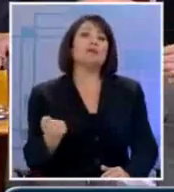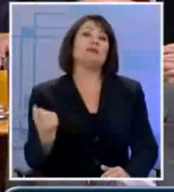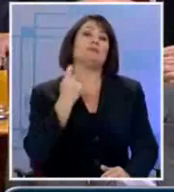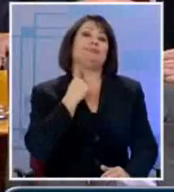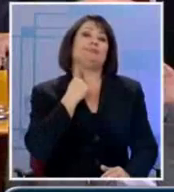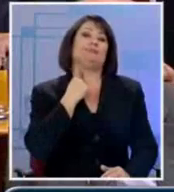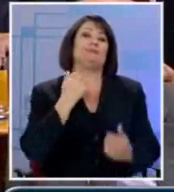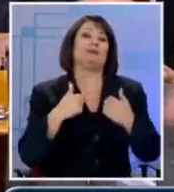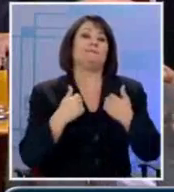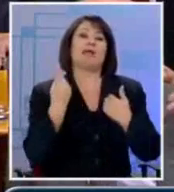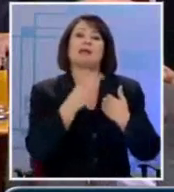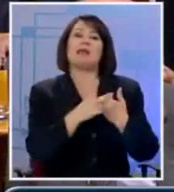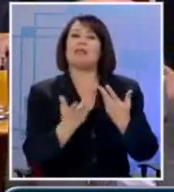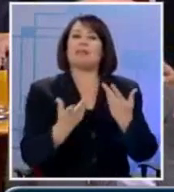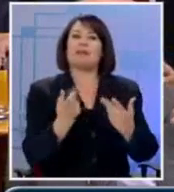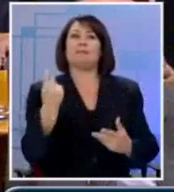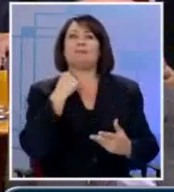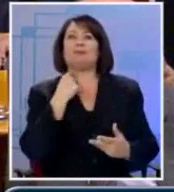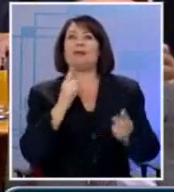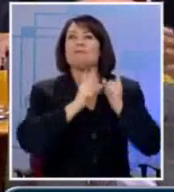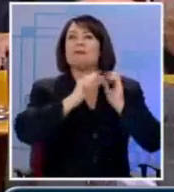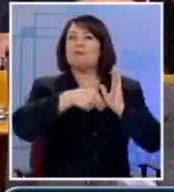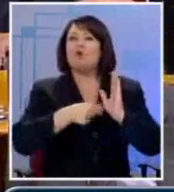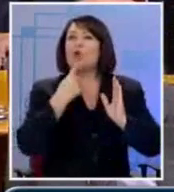παιχνίδι του, το Μνημόνιο και την Τρόικα.